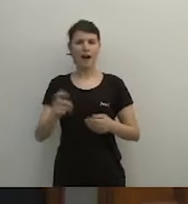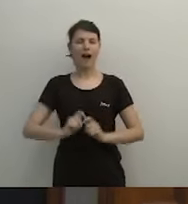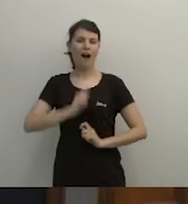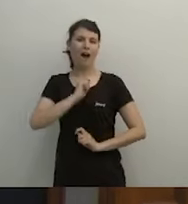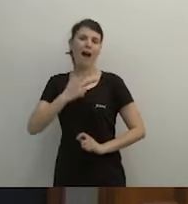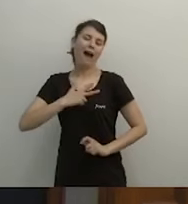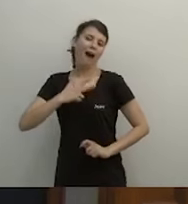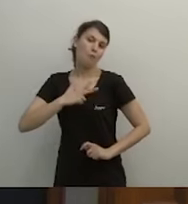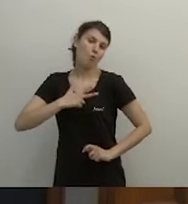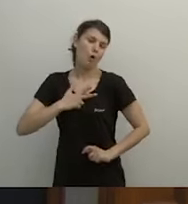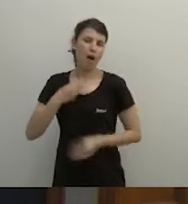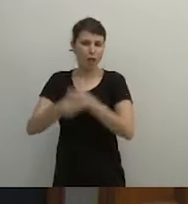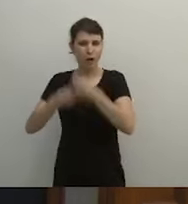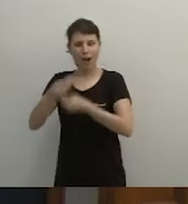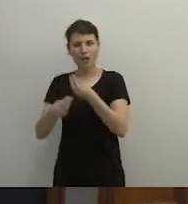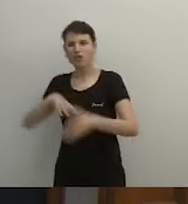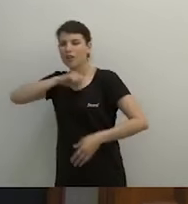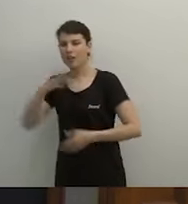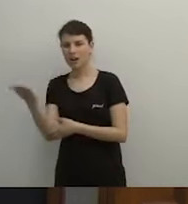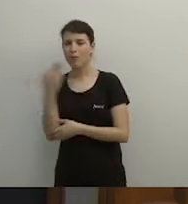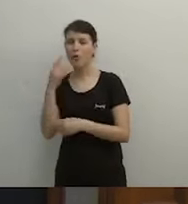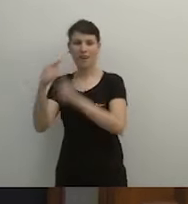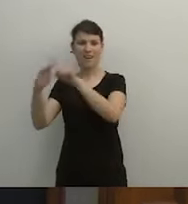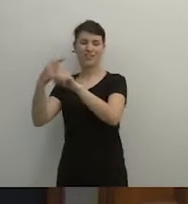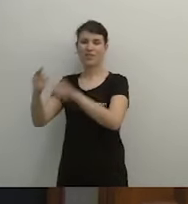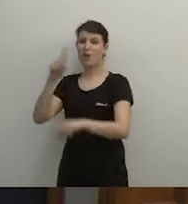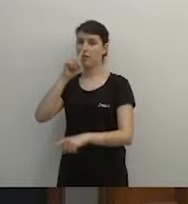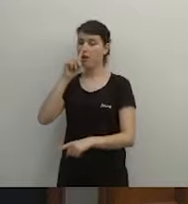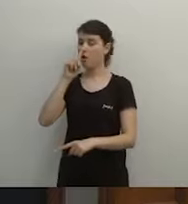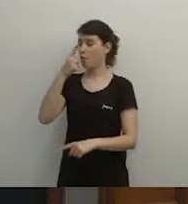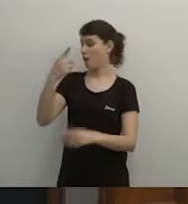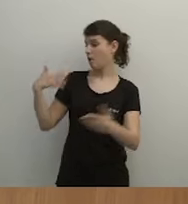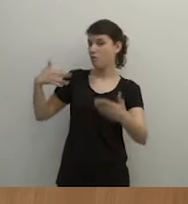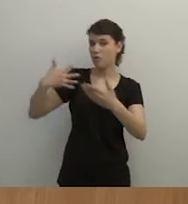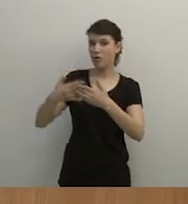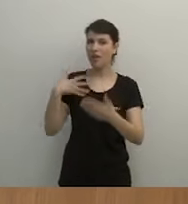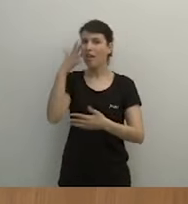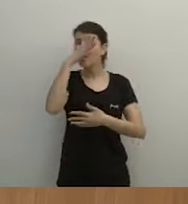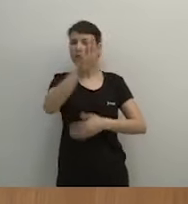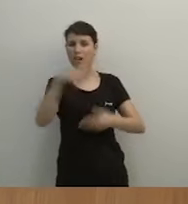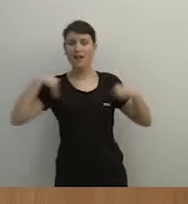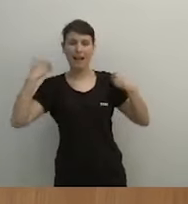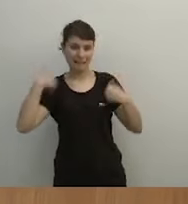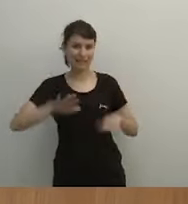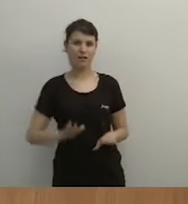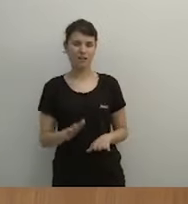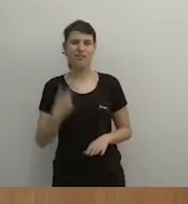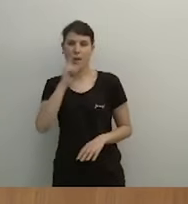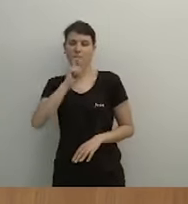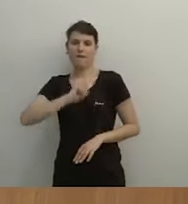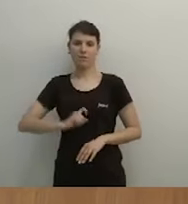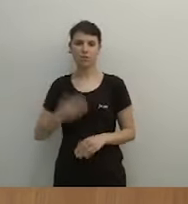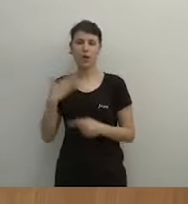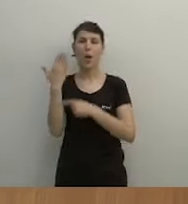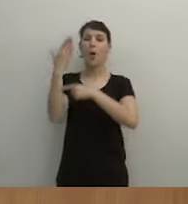Castillo ja fa un any que està amenaçant-me en denunciar-me, el dia que vam proposar la comissió d'investigació va dir que ens denunciaria per proposar-la, per